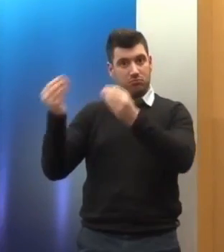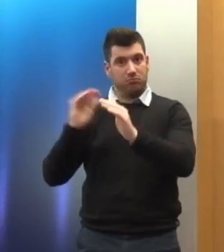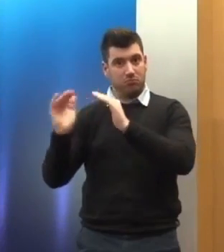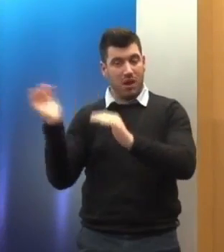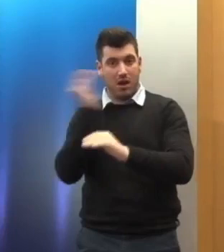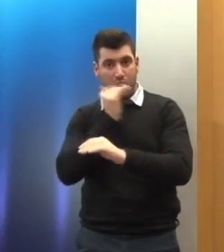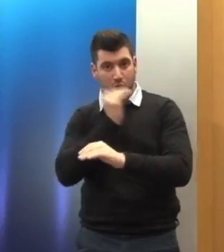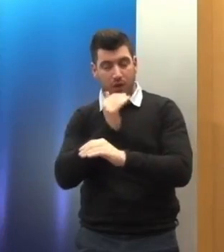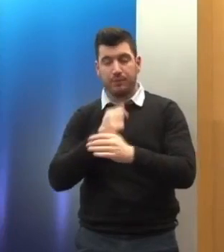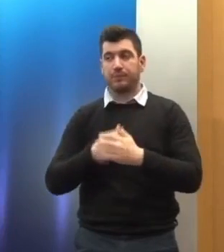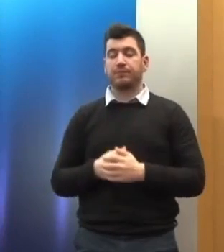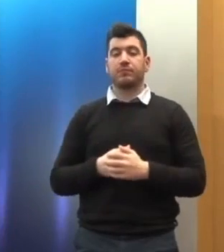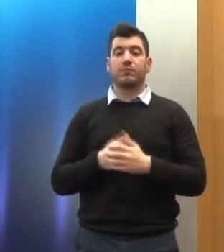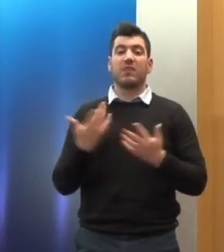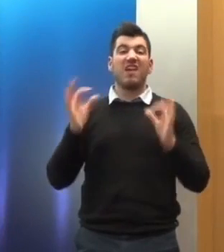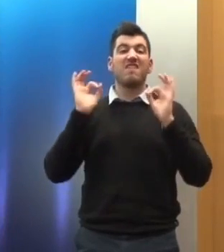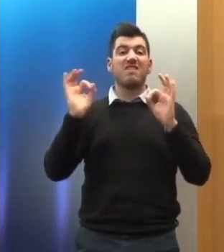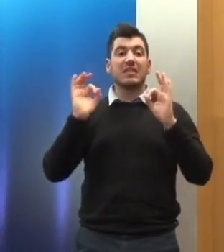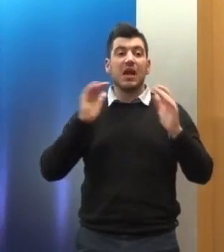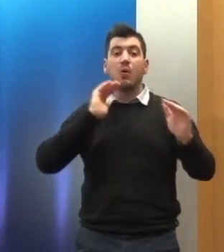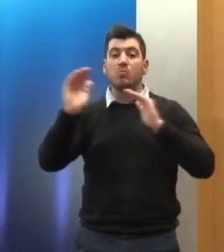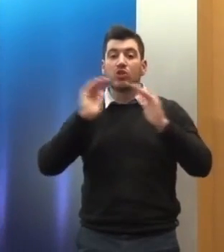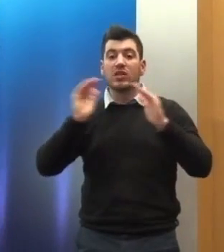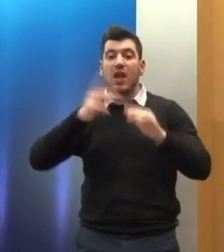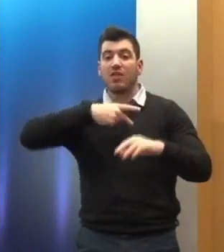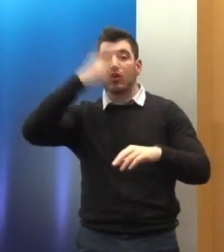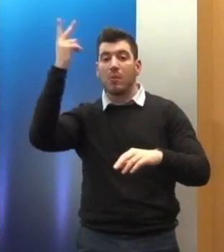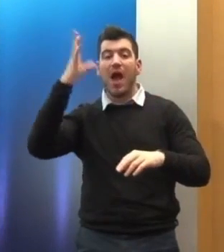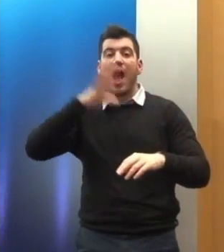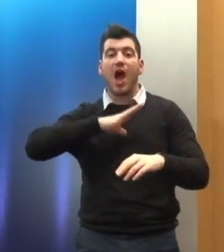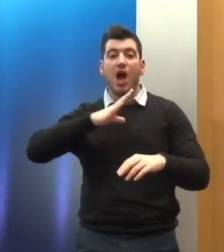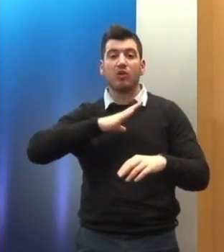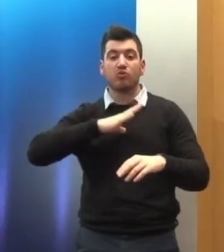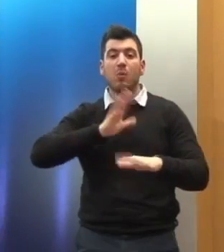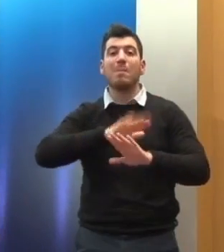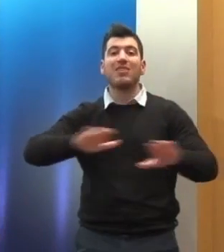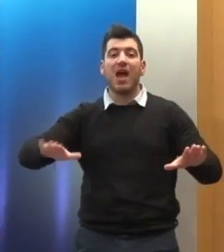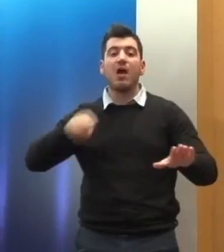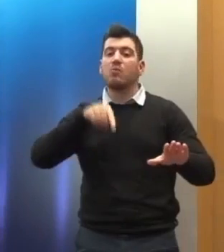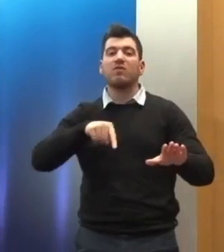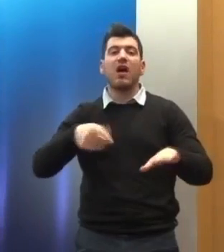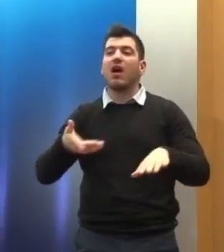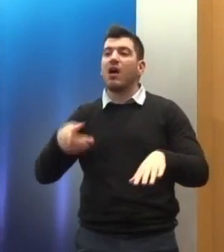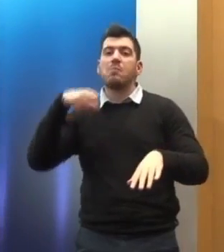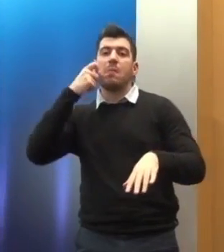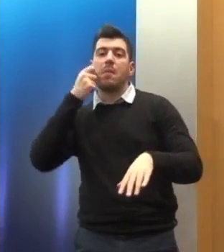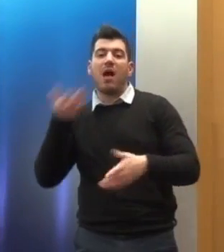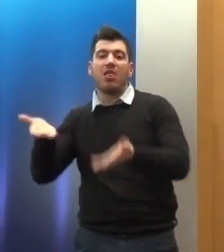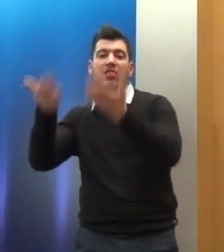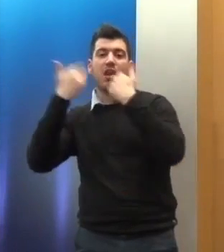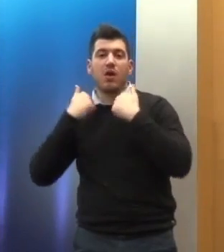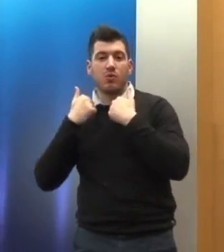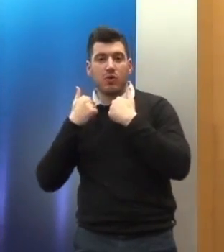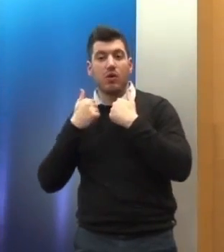και Ελλάδος και βεβαίως και κυρίως στην προστασία των δικαιωμάτων των ασυνόδευτων ανηλίκων. Αυτό είναι ένα ζήτημα στο οποίο το Συμβούλιο της Ευρώπης έρχεται και